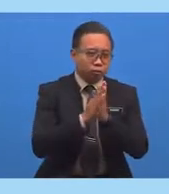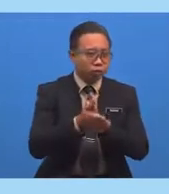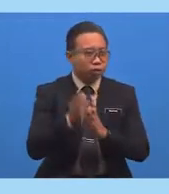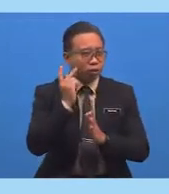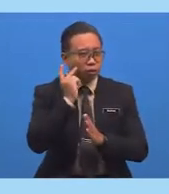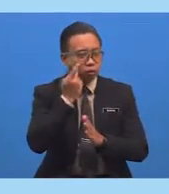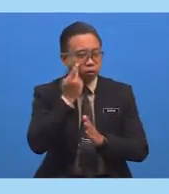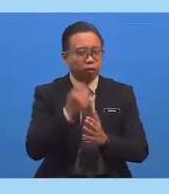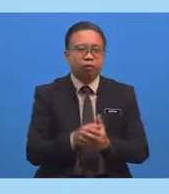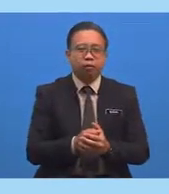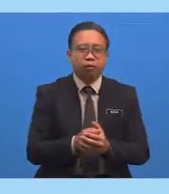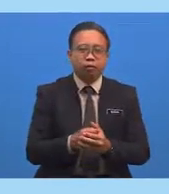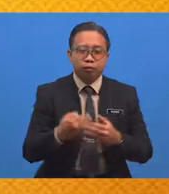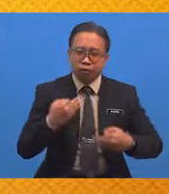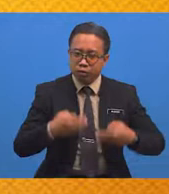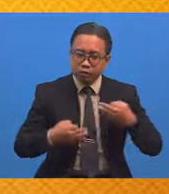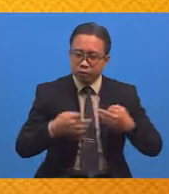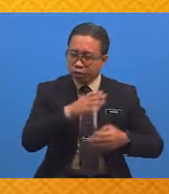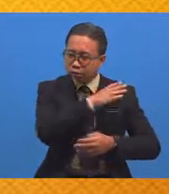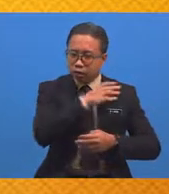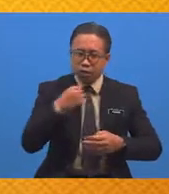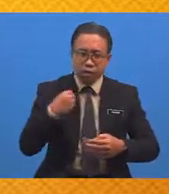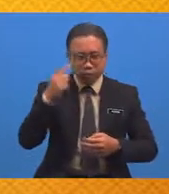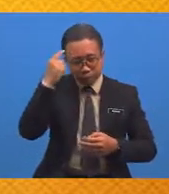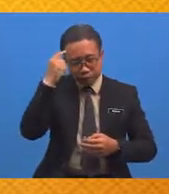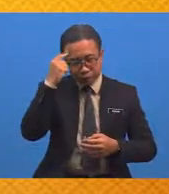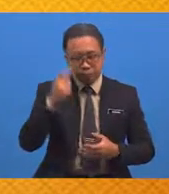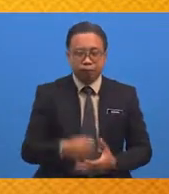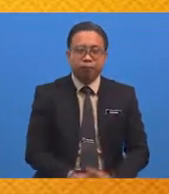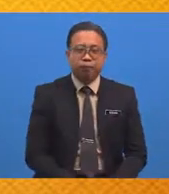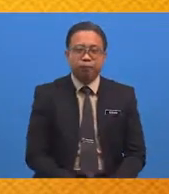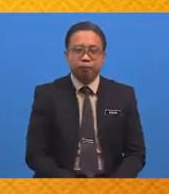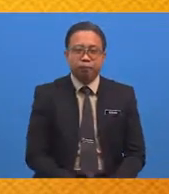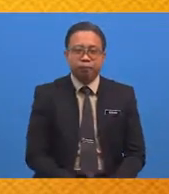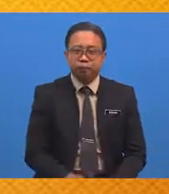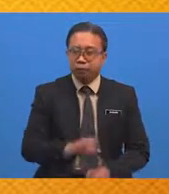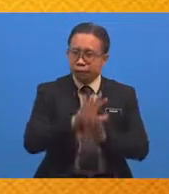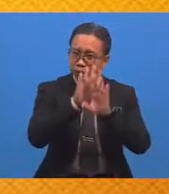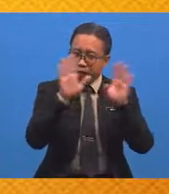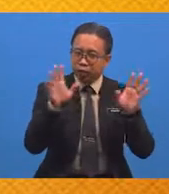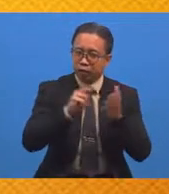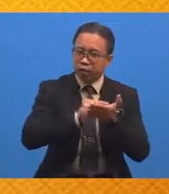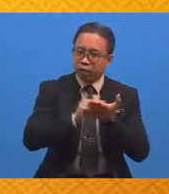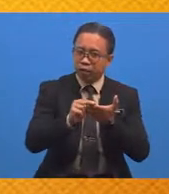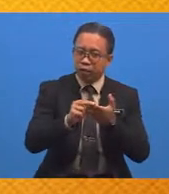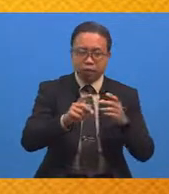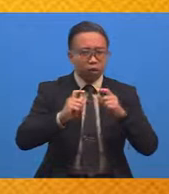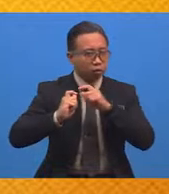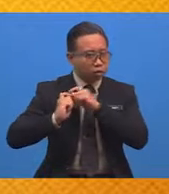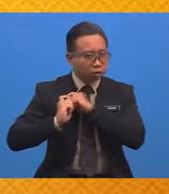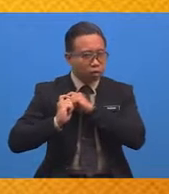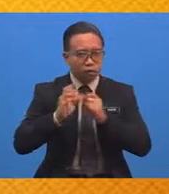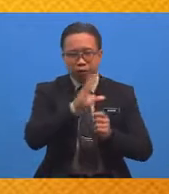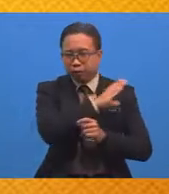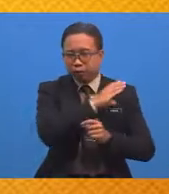Fizikal Dan Mental Di Sini Jelaslah Bahawa Nilai Bertanggungjawab